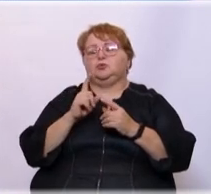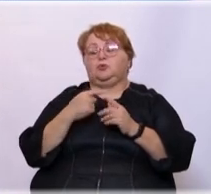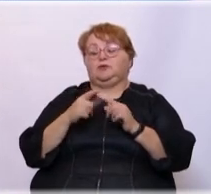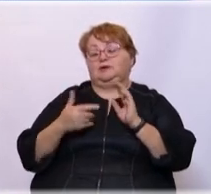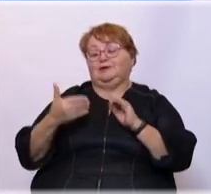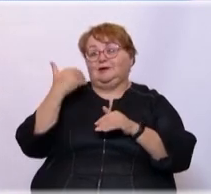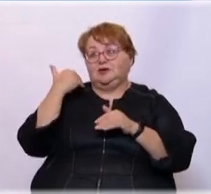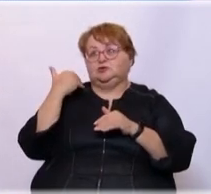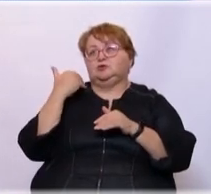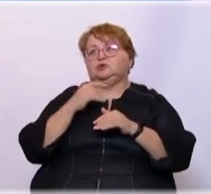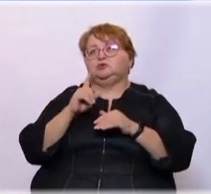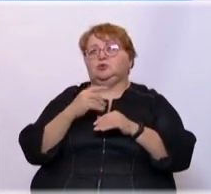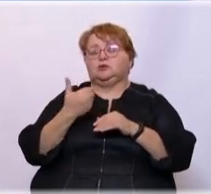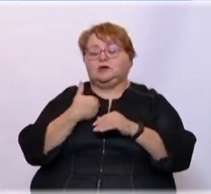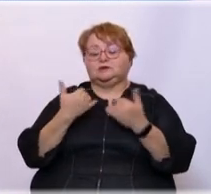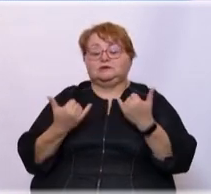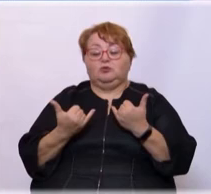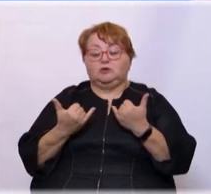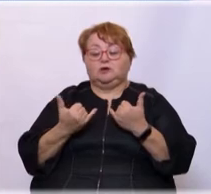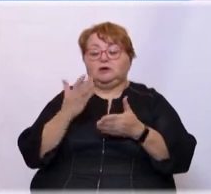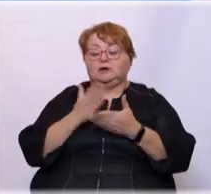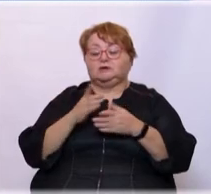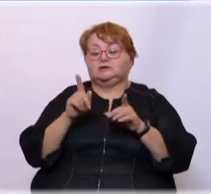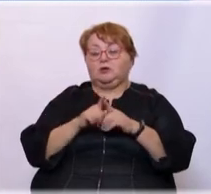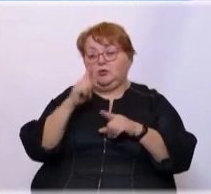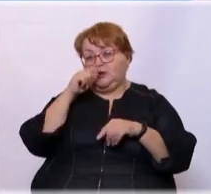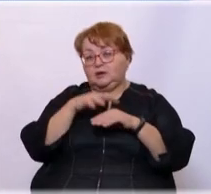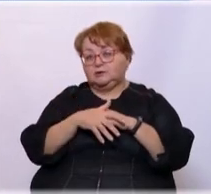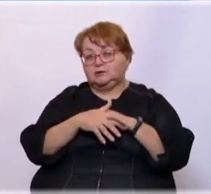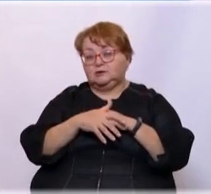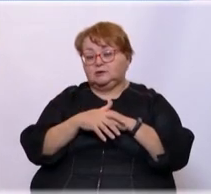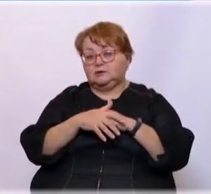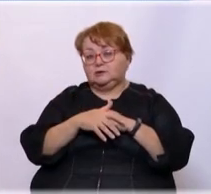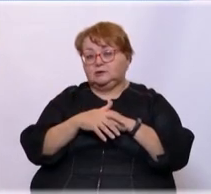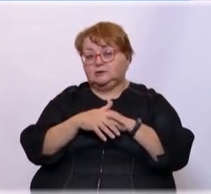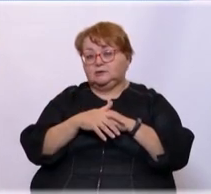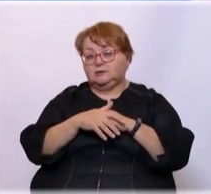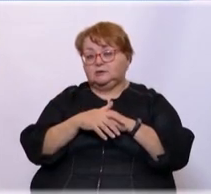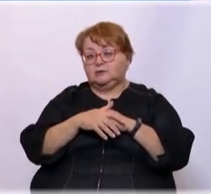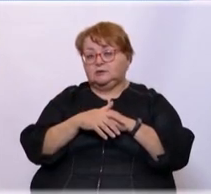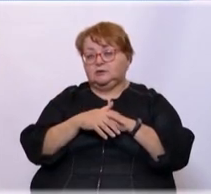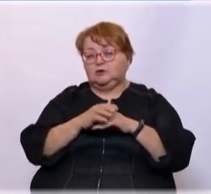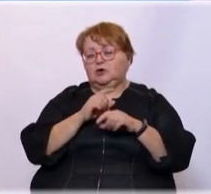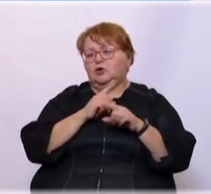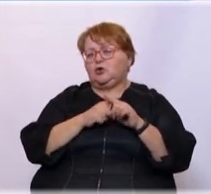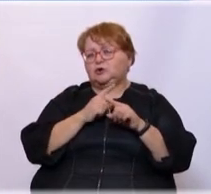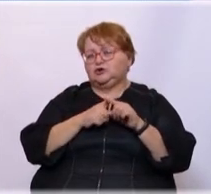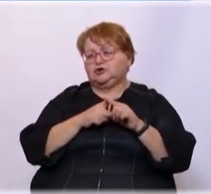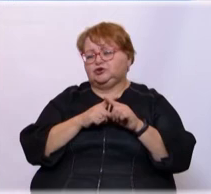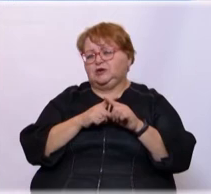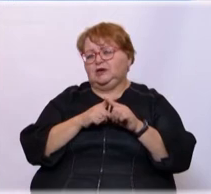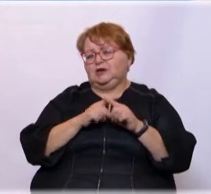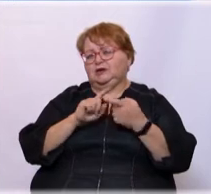раньше значительно, что у нас сегодня есть такое понятие хронические инфекционные заболевания.